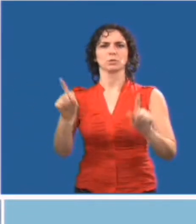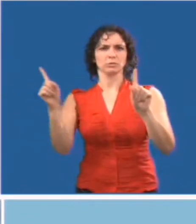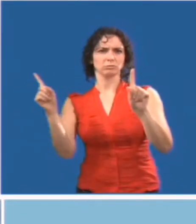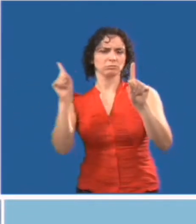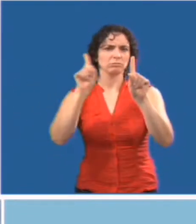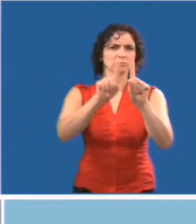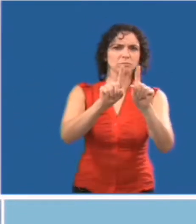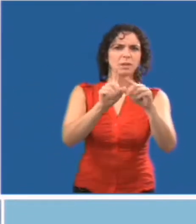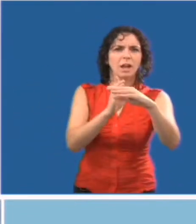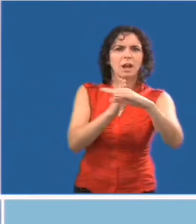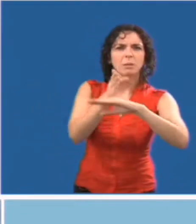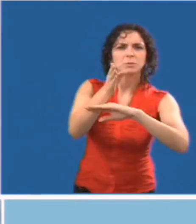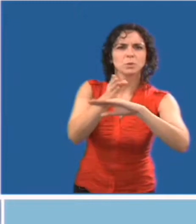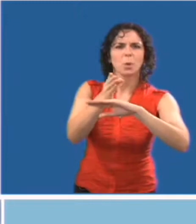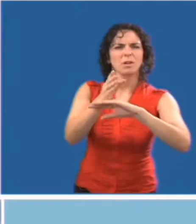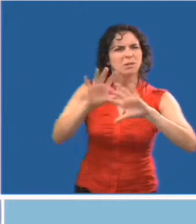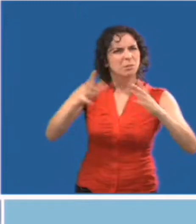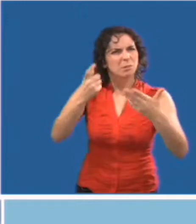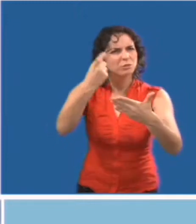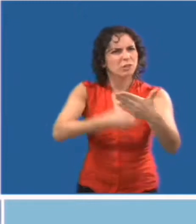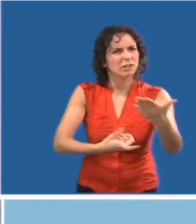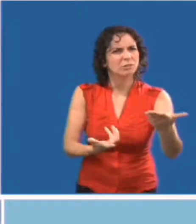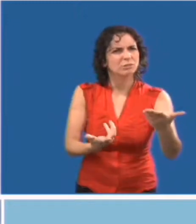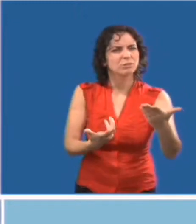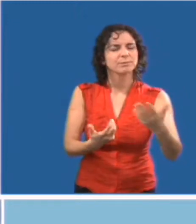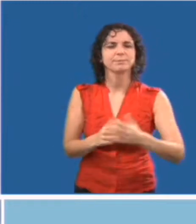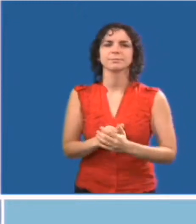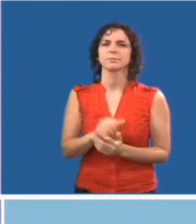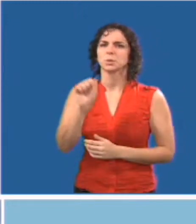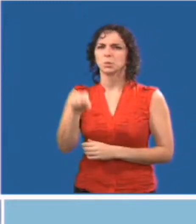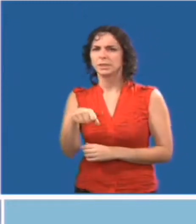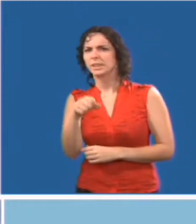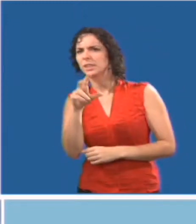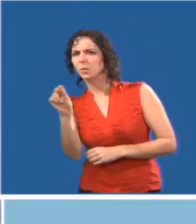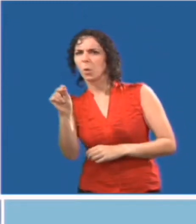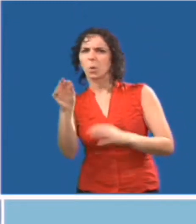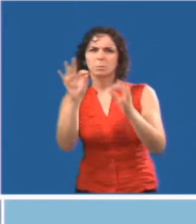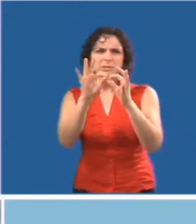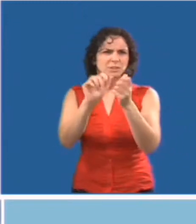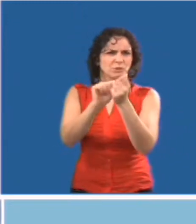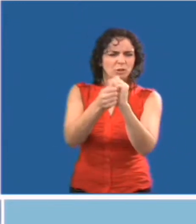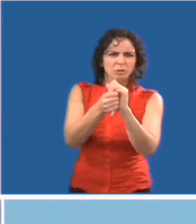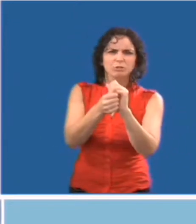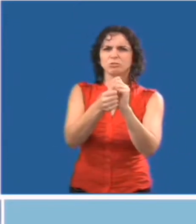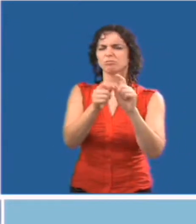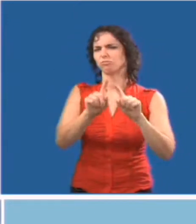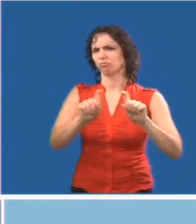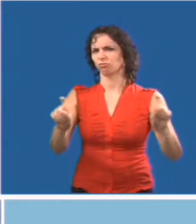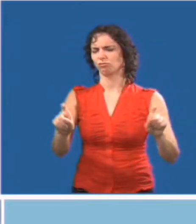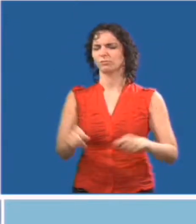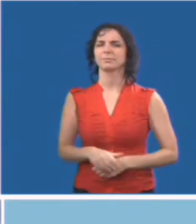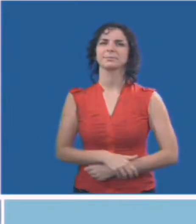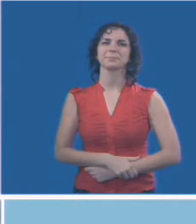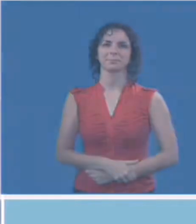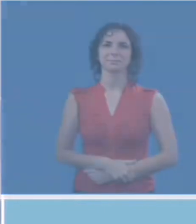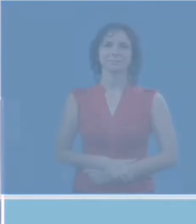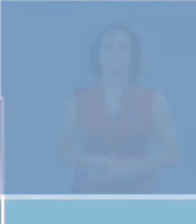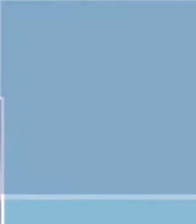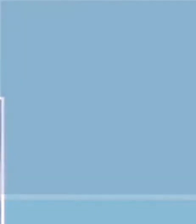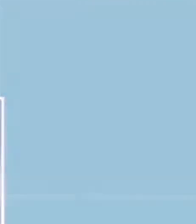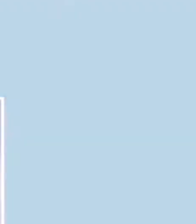communiquer clairement la pratique relative au paiement de l'admission à des activités par